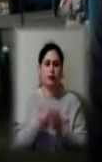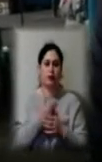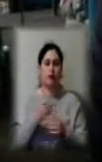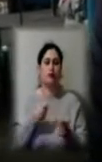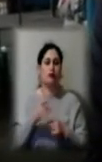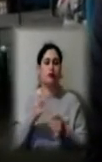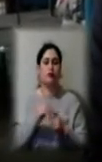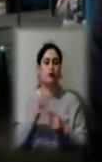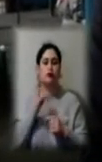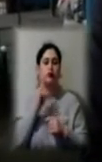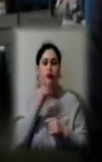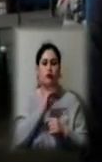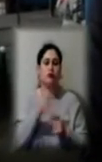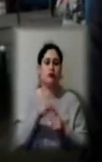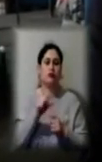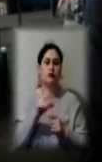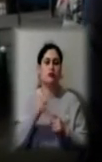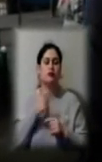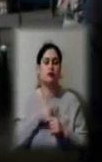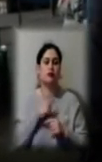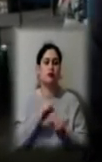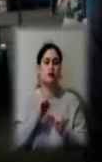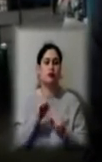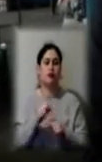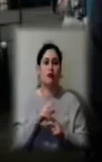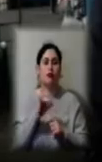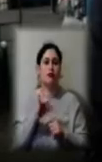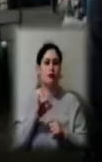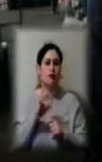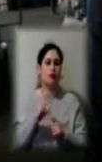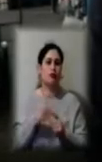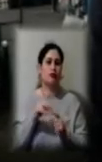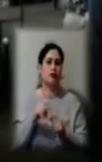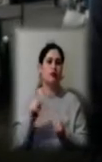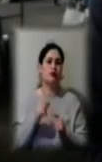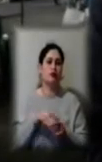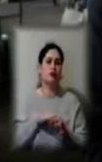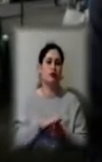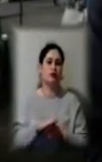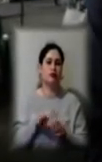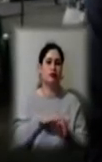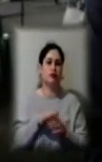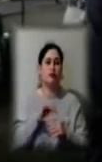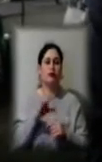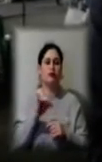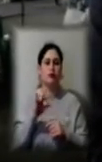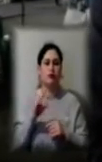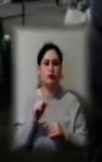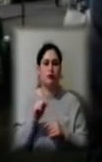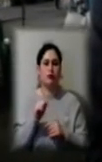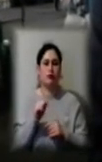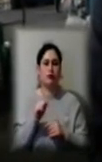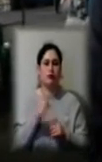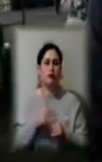самого ранку забезпечити себе захисними екранами, для того, щоб виконати повністю постанову головного державного